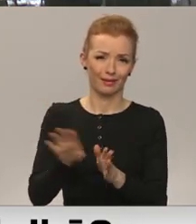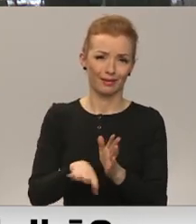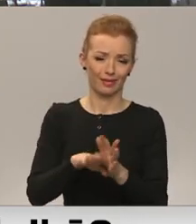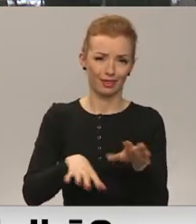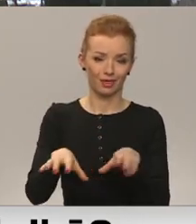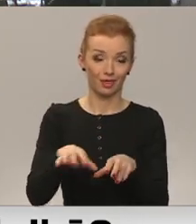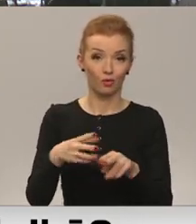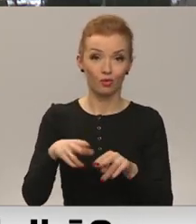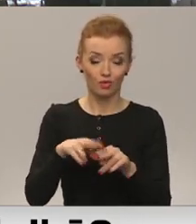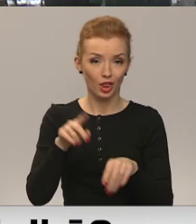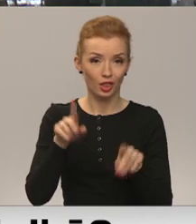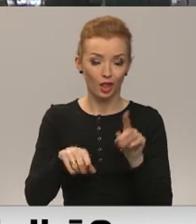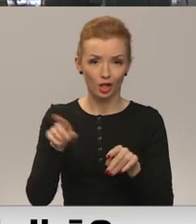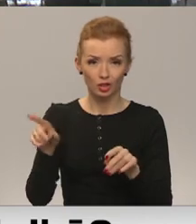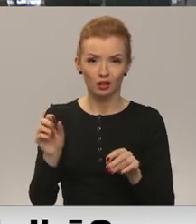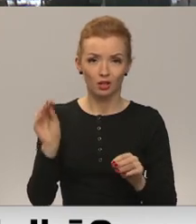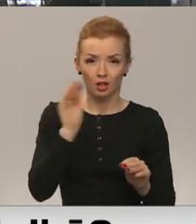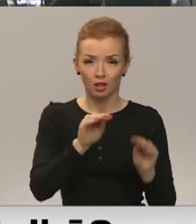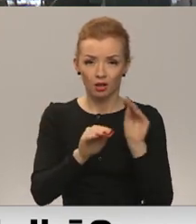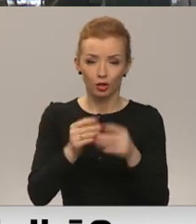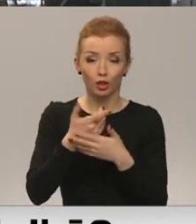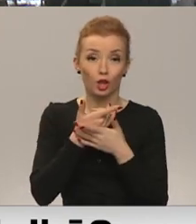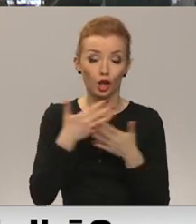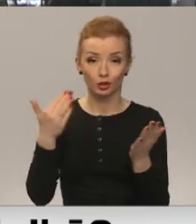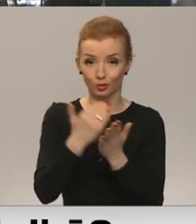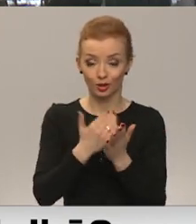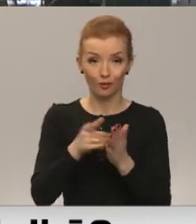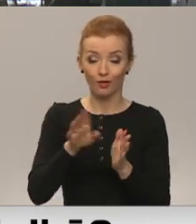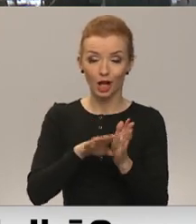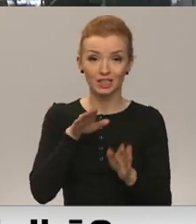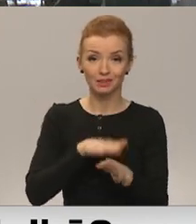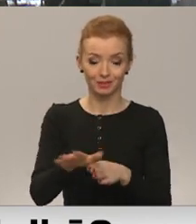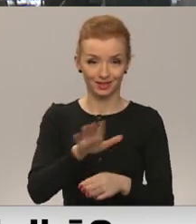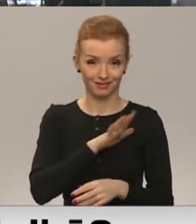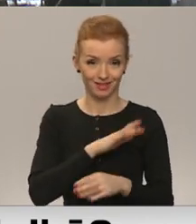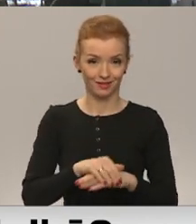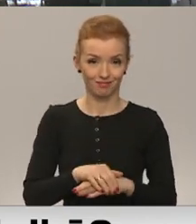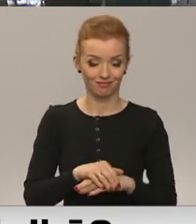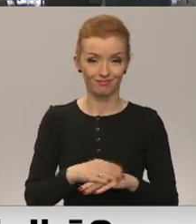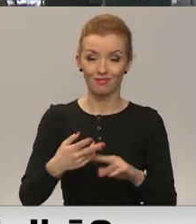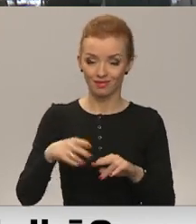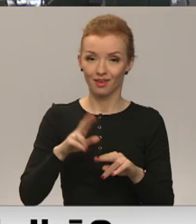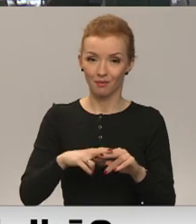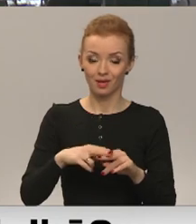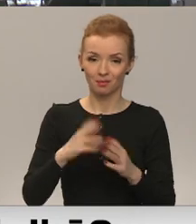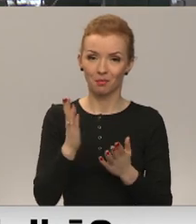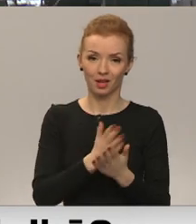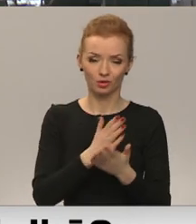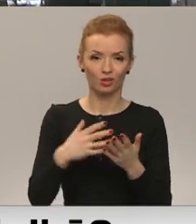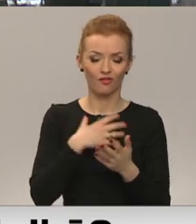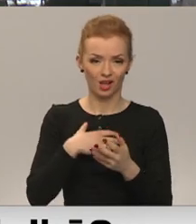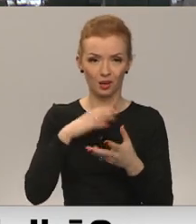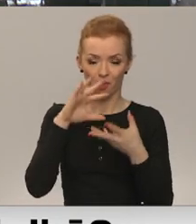kaķi. Un tad tur reizēm saliek tādas normas iekšā, kuras nav fiziski pildāmas. Tāpēc es domāju, ka beidzot ir